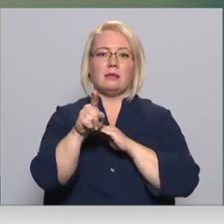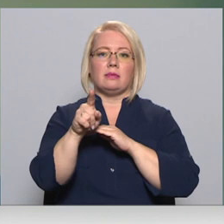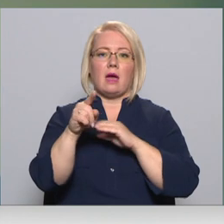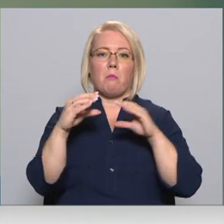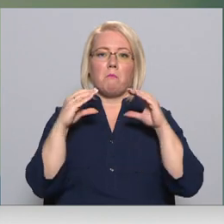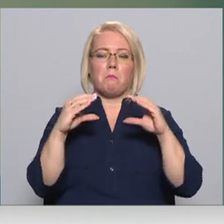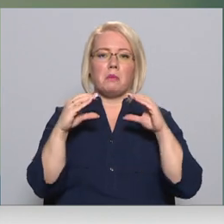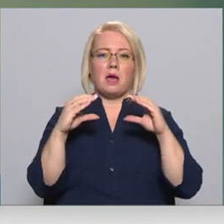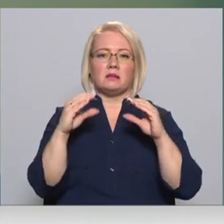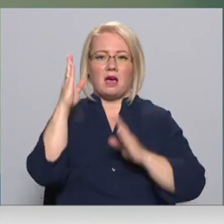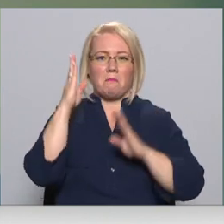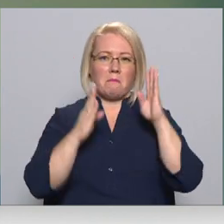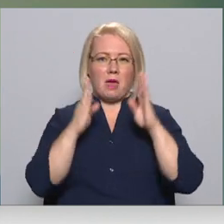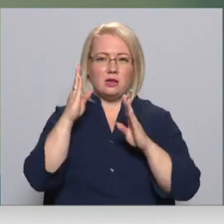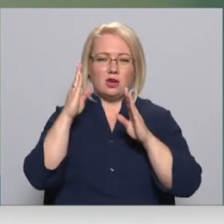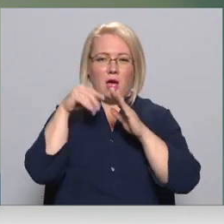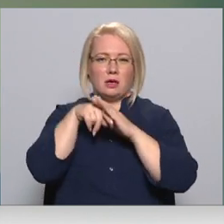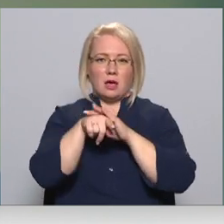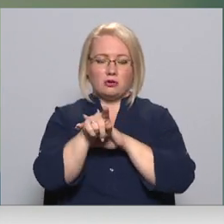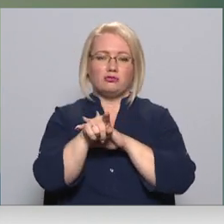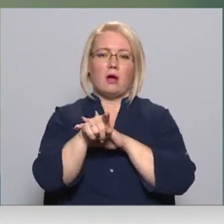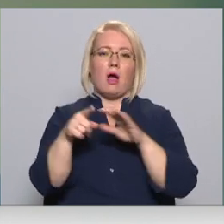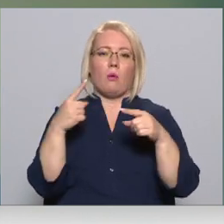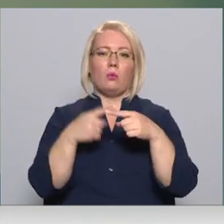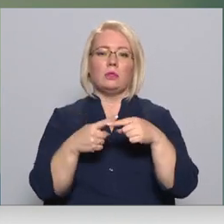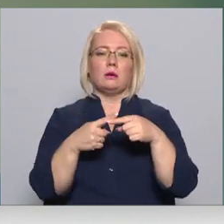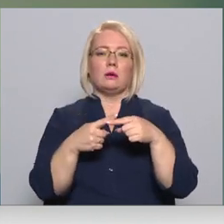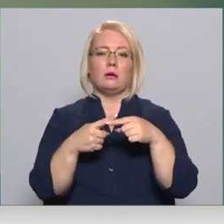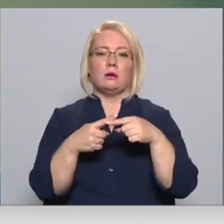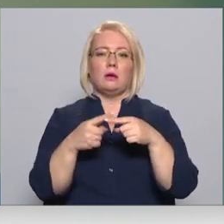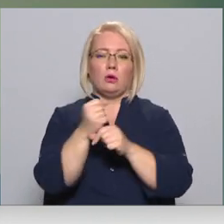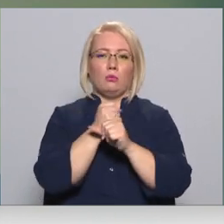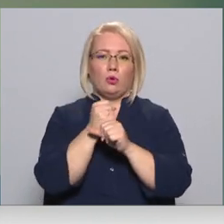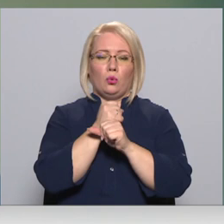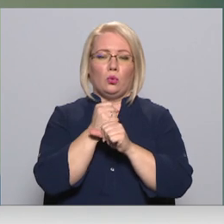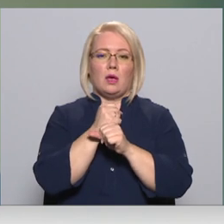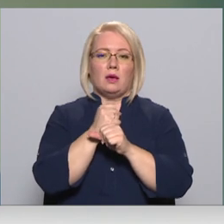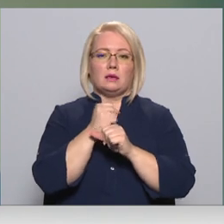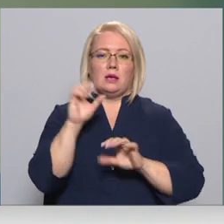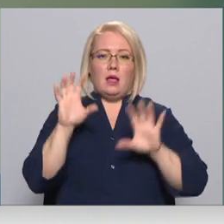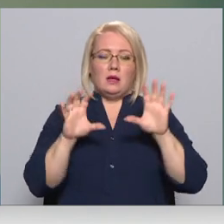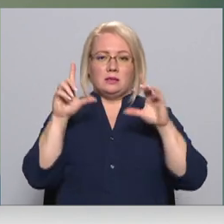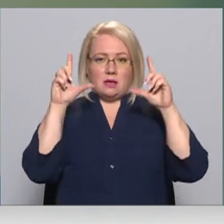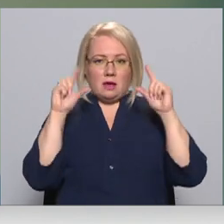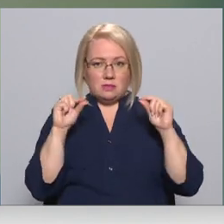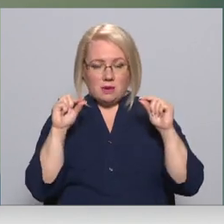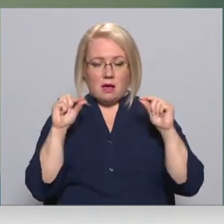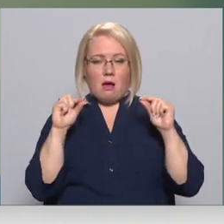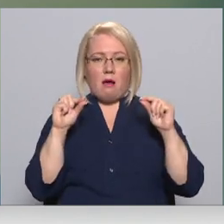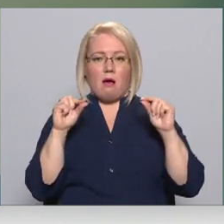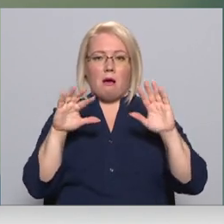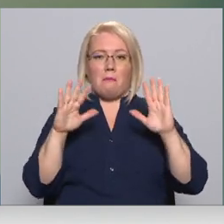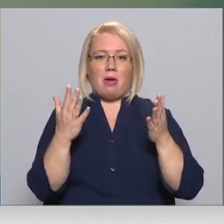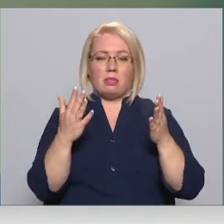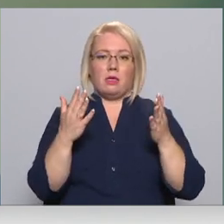biezā mežā iekšā un brūnējas aizmiga, bet